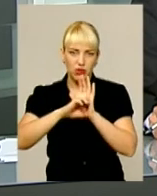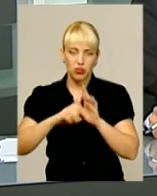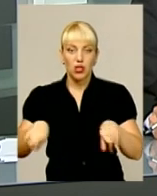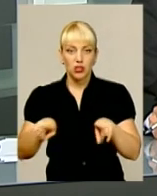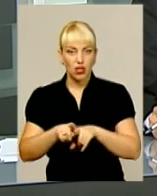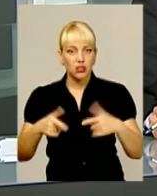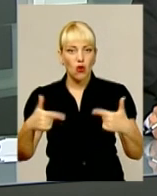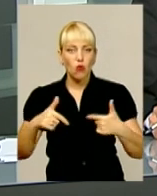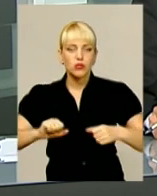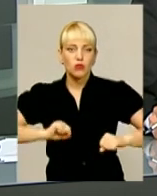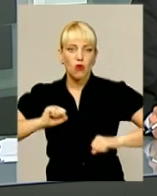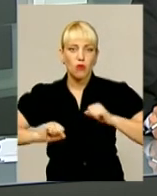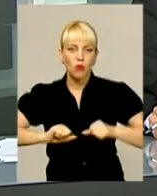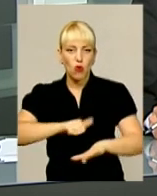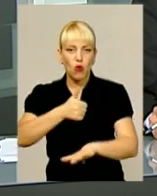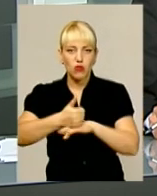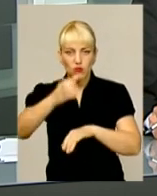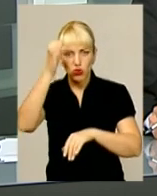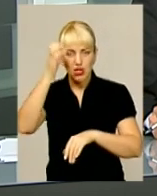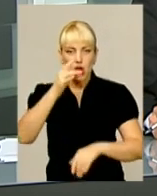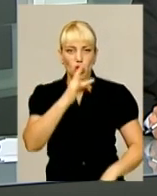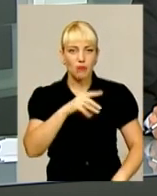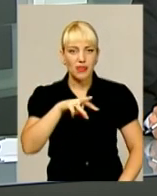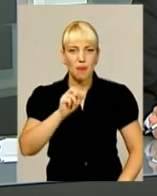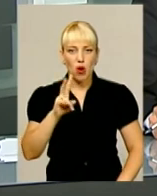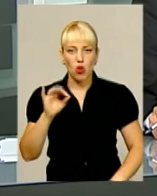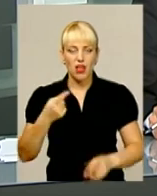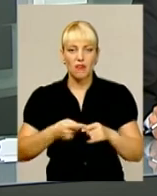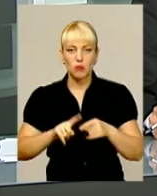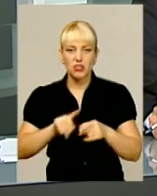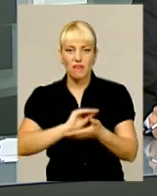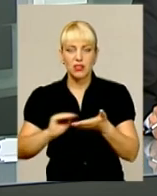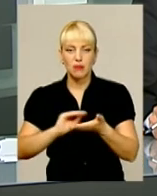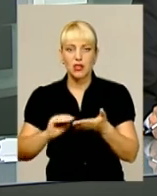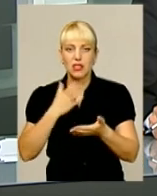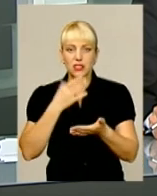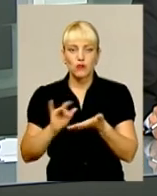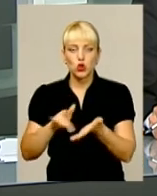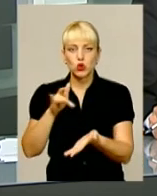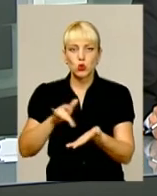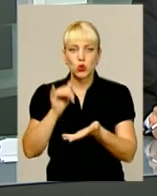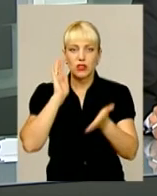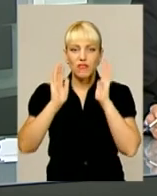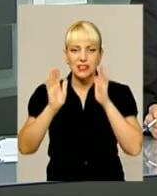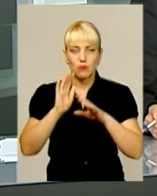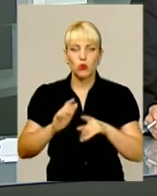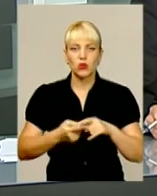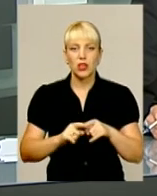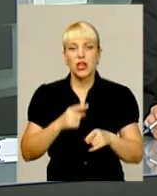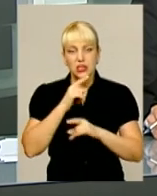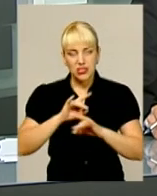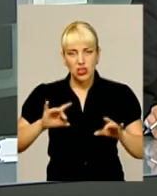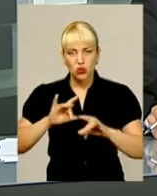гості обурили головного освітянина міста Романа Миколаєва. Про це він написав на своїй сторінці у Фейсбуці. Цитую. Тут